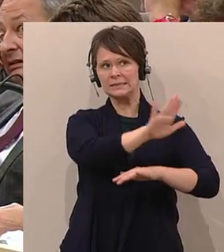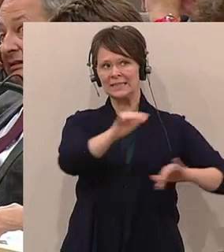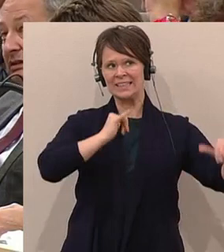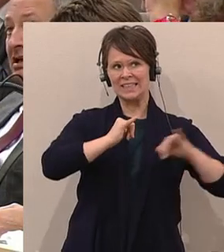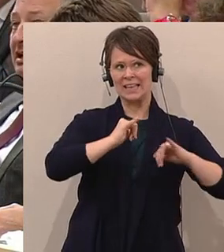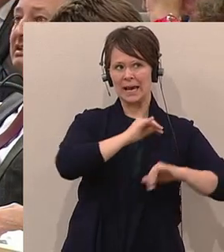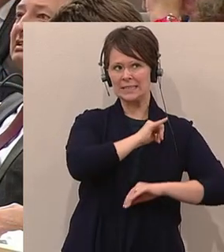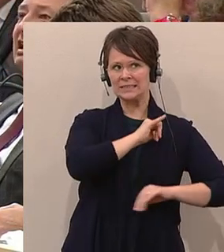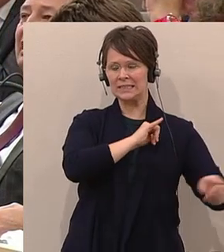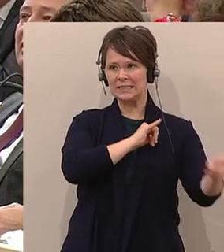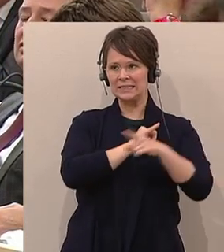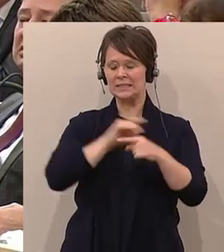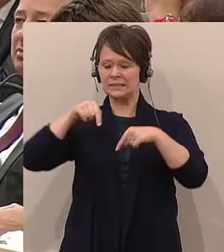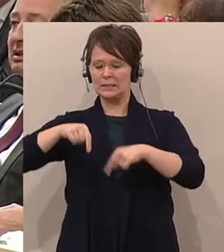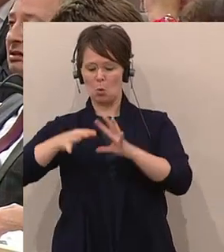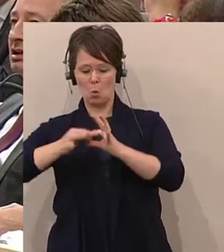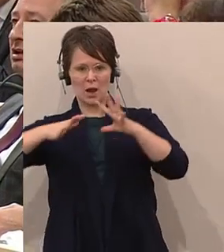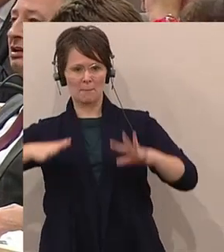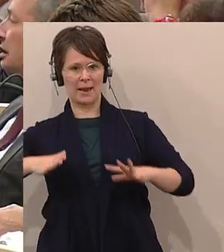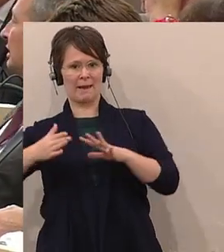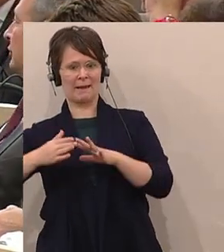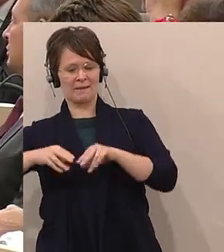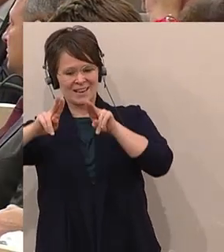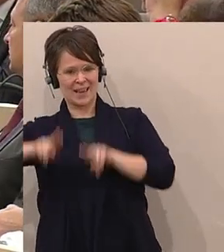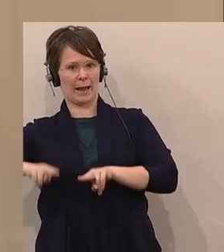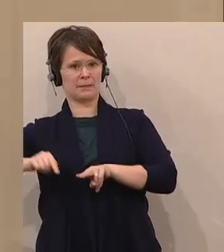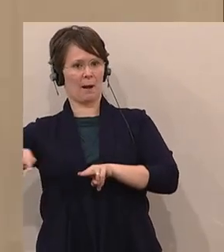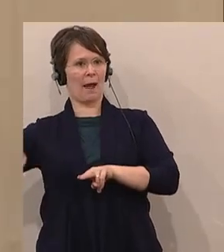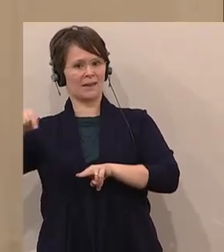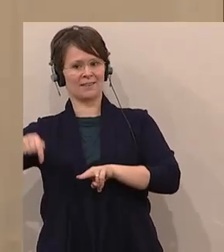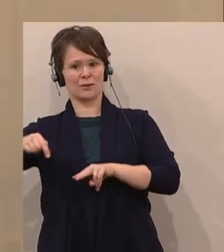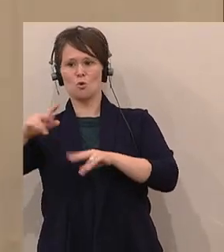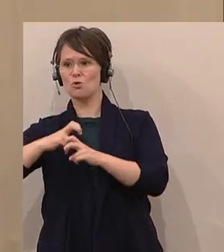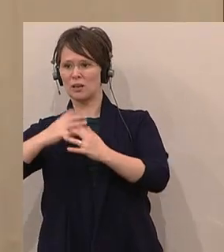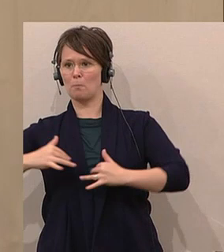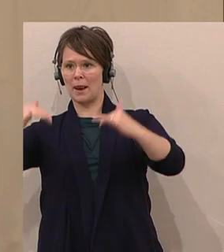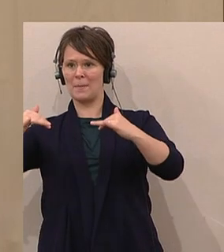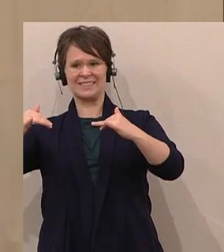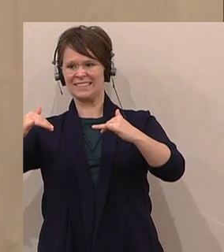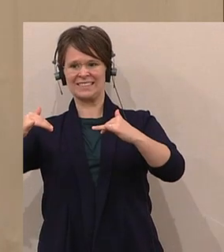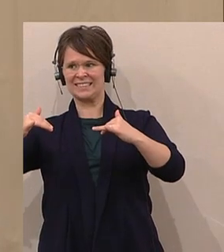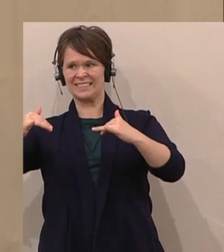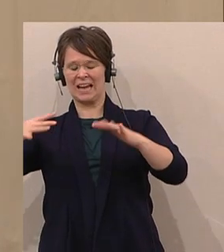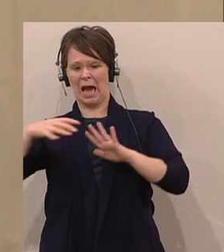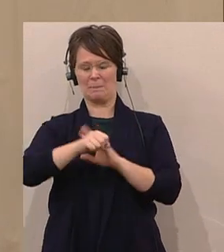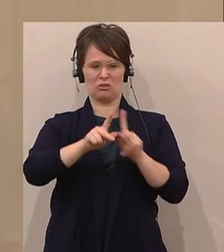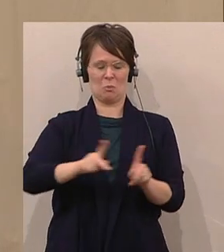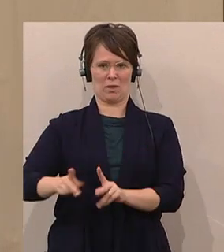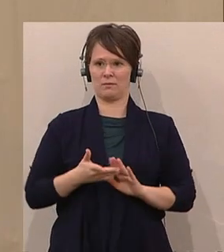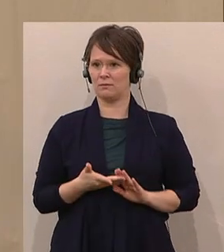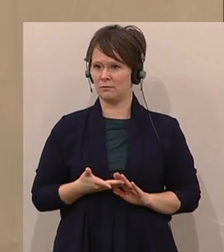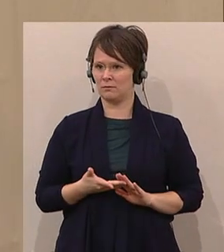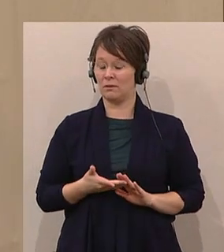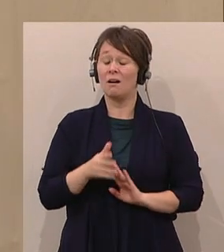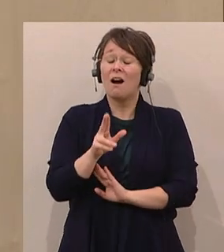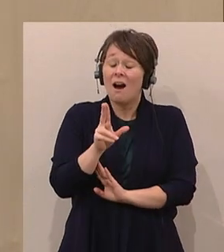unabhängigen Justiz und des österreichischen Parlaments gestellt werden können. Aber er leitet uns nicht nur die CETA